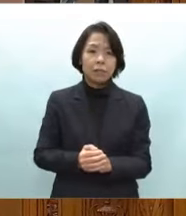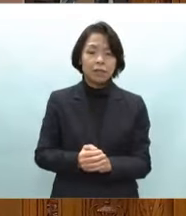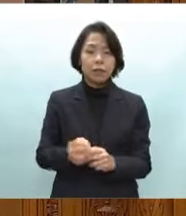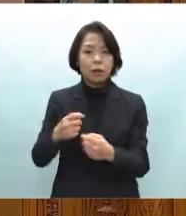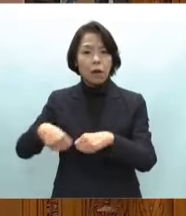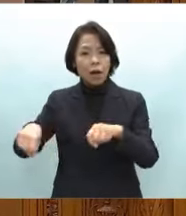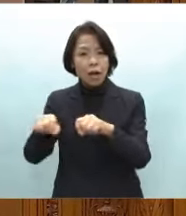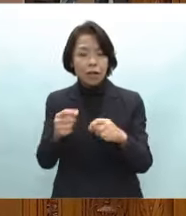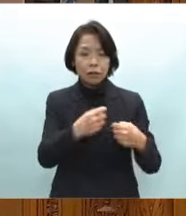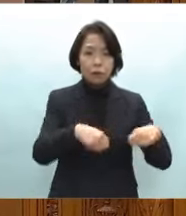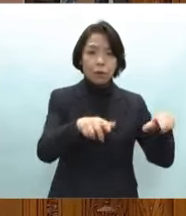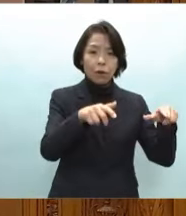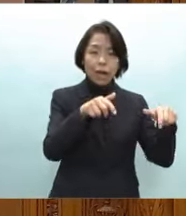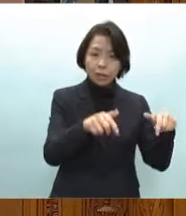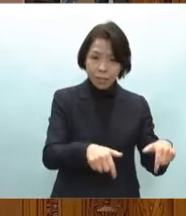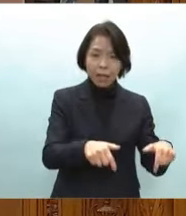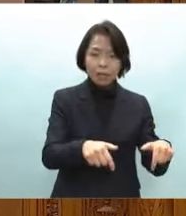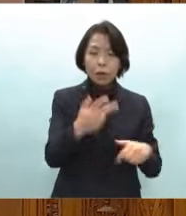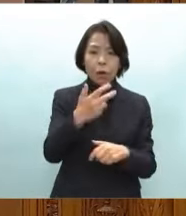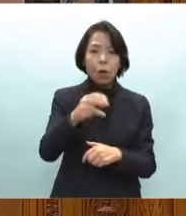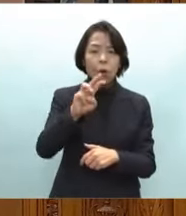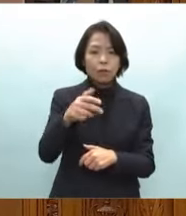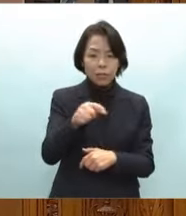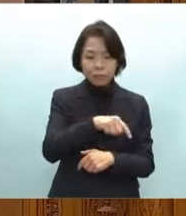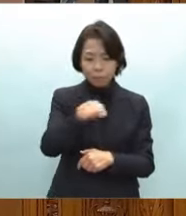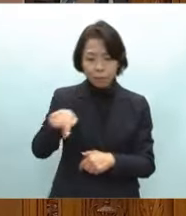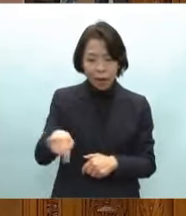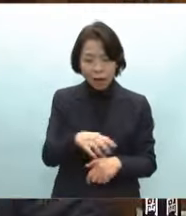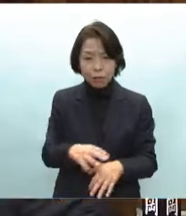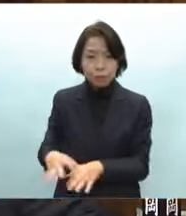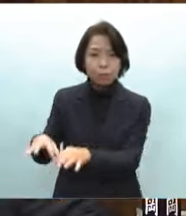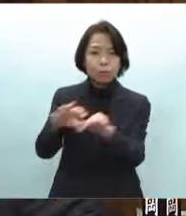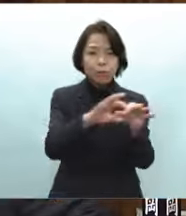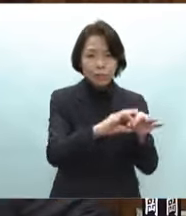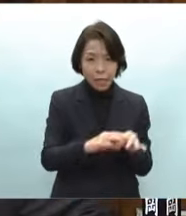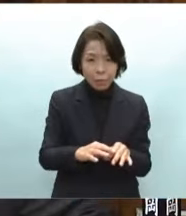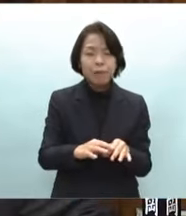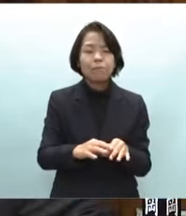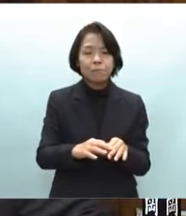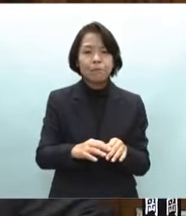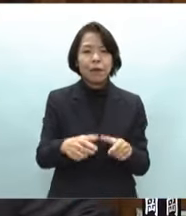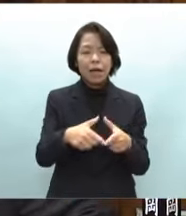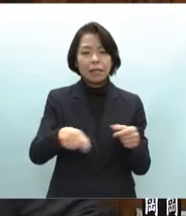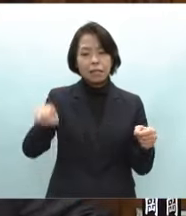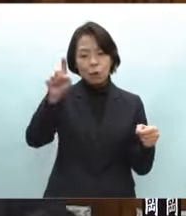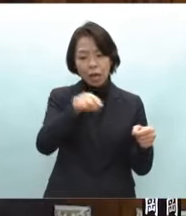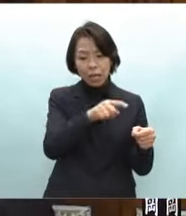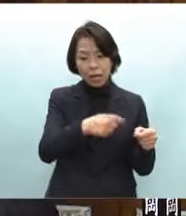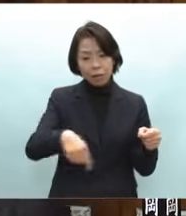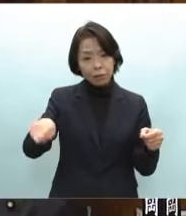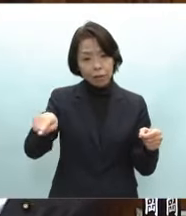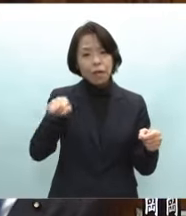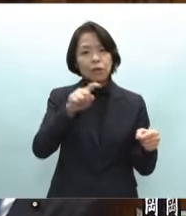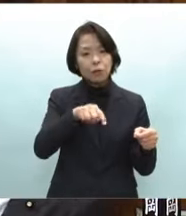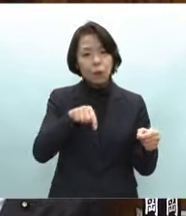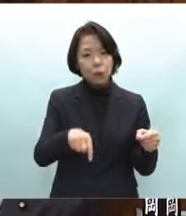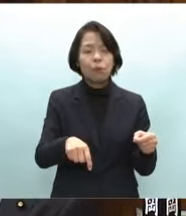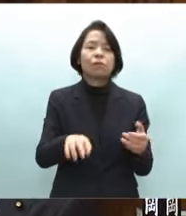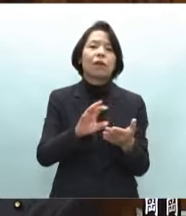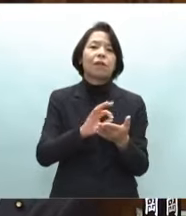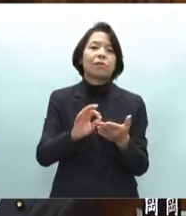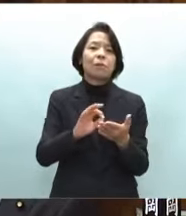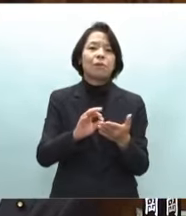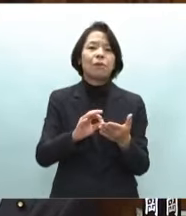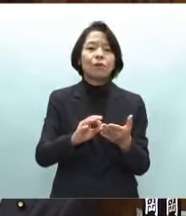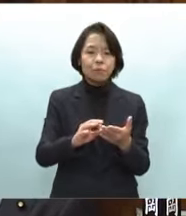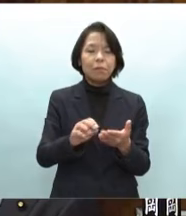関西と北陸との結びつきをさらに強め日本海側太平洋側の二面活用や地